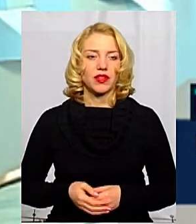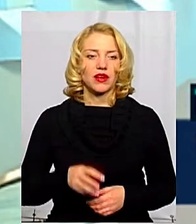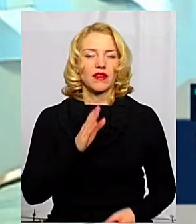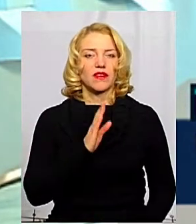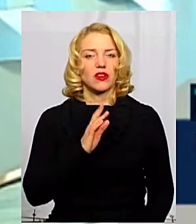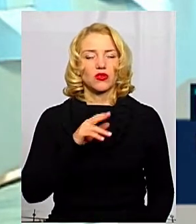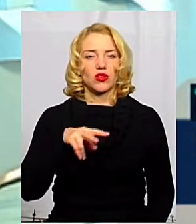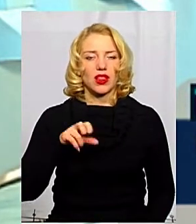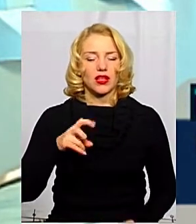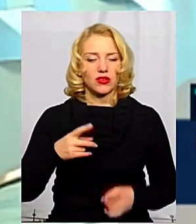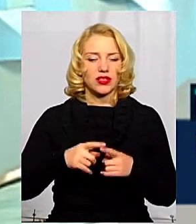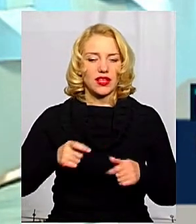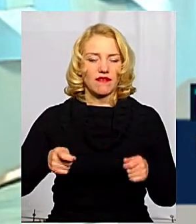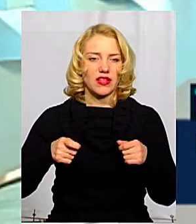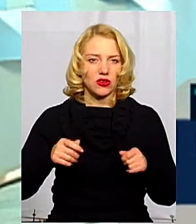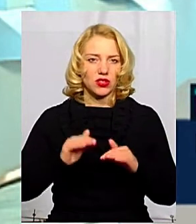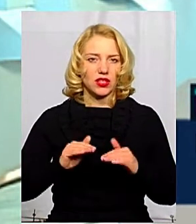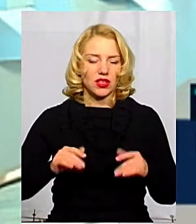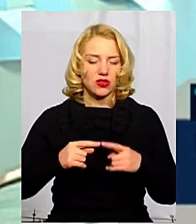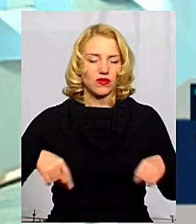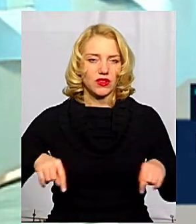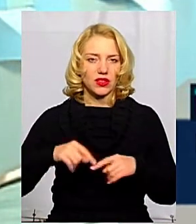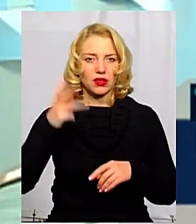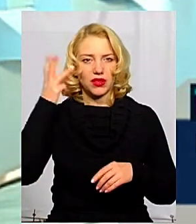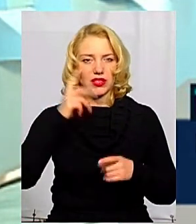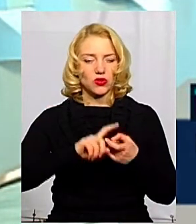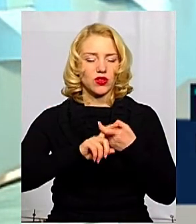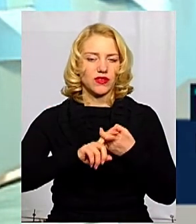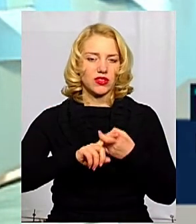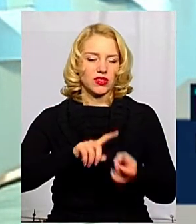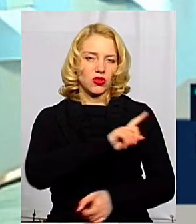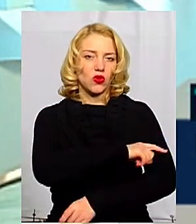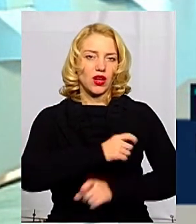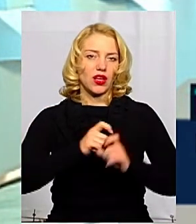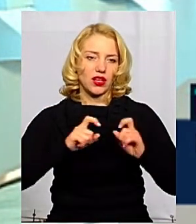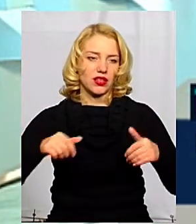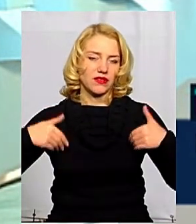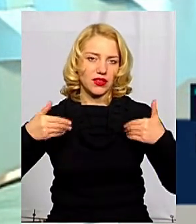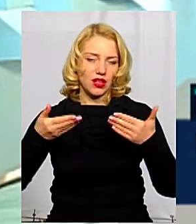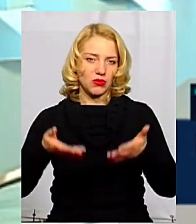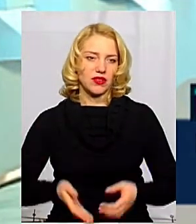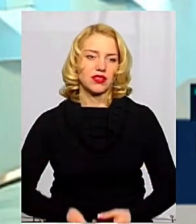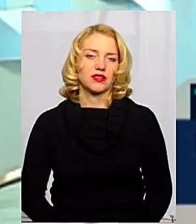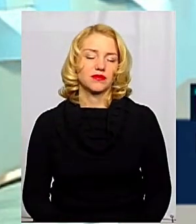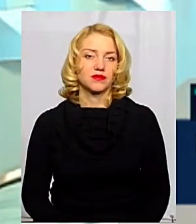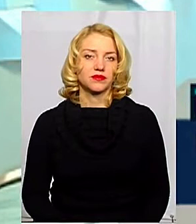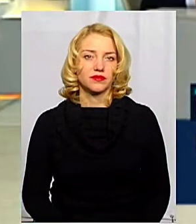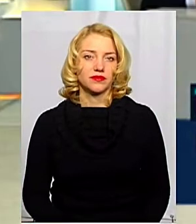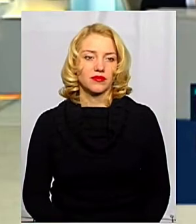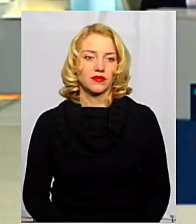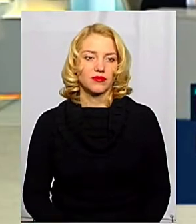вечора. Та Вікторія Ленька, завідувачка дитячого відділення Хмельницької інфекційної лікарні. Вітаю вас, пані Вікторі. Доброго вечора.